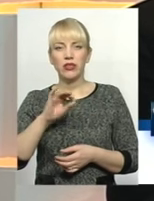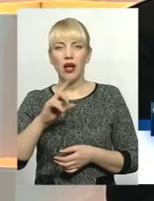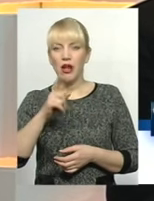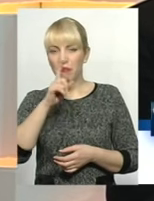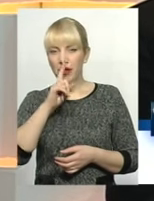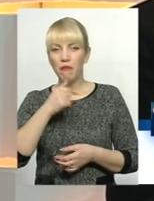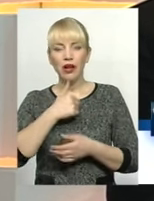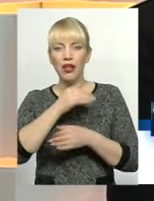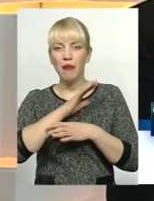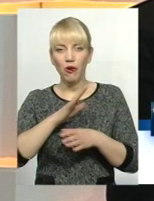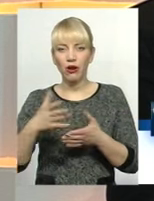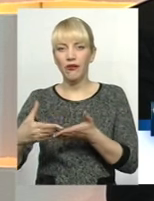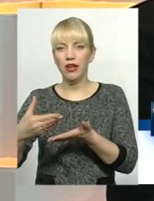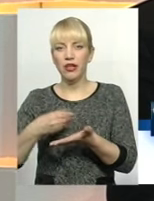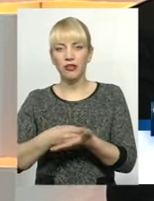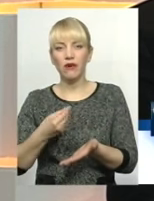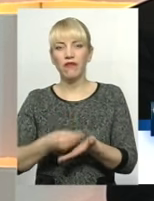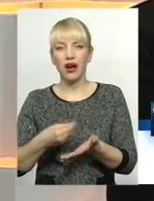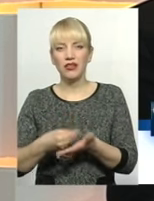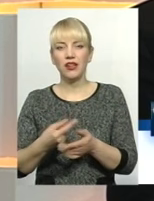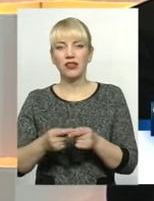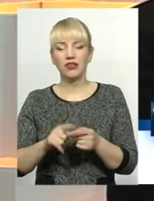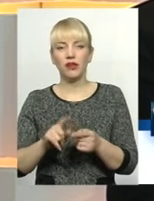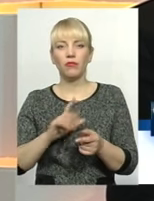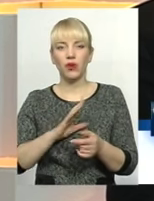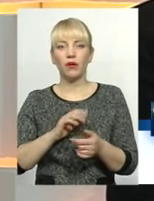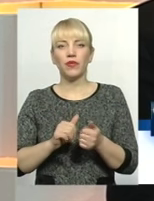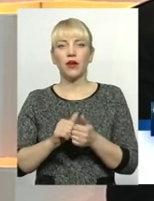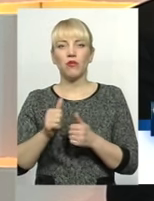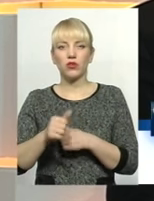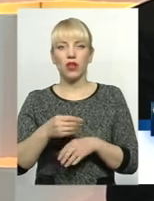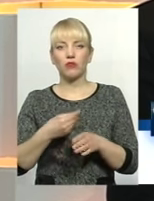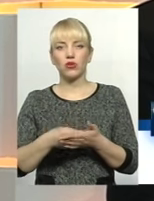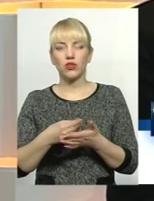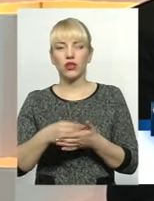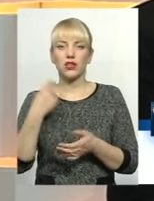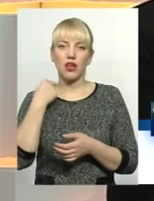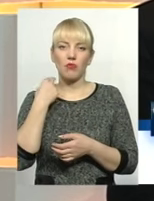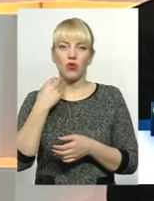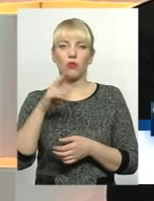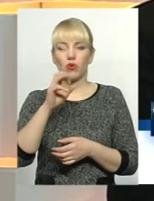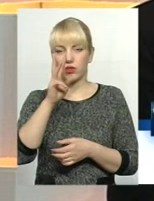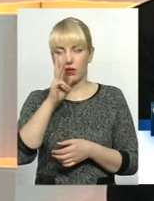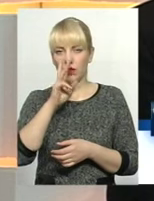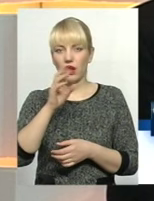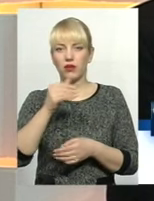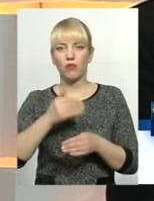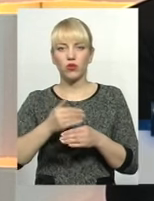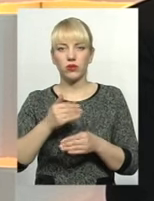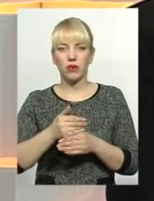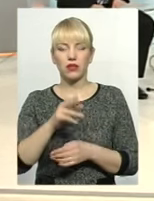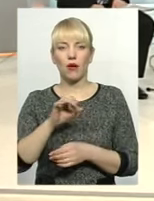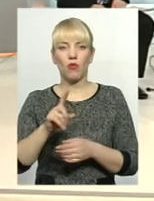в фінансову мережу, і тому у нас виникла, можна сказати, позабюджетна заборгованість по заробітній платі, по стипендії, по харчуванню, по комунальних платежах.